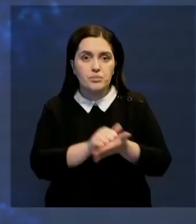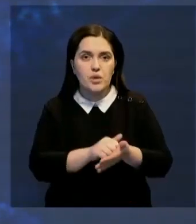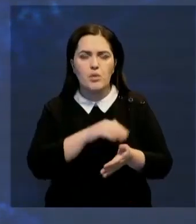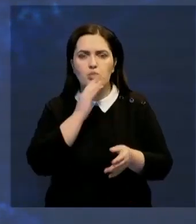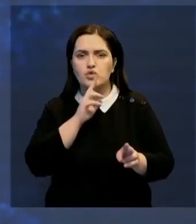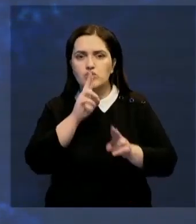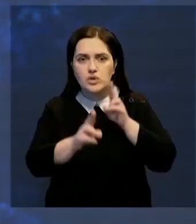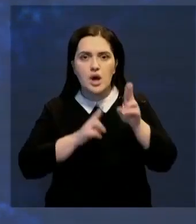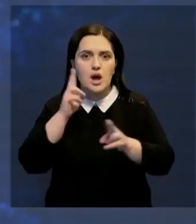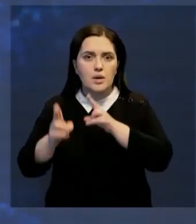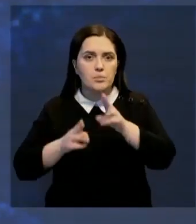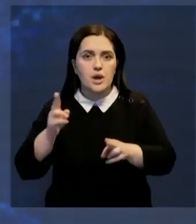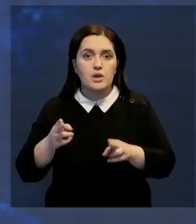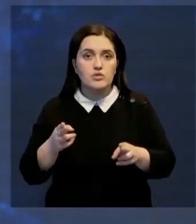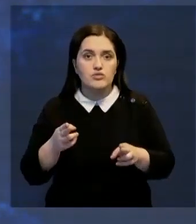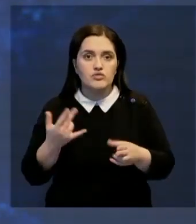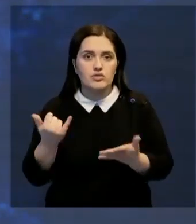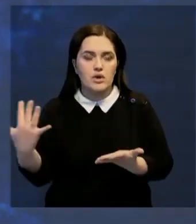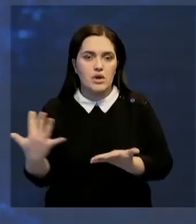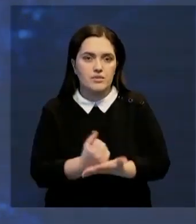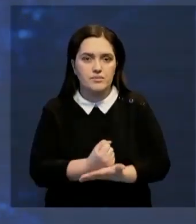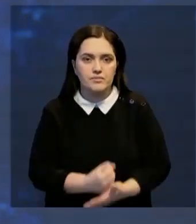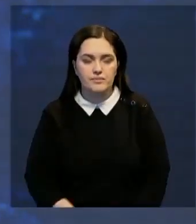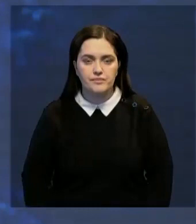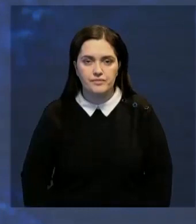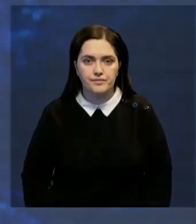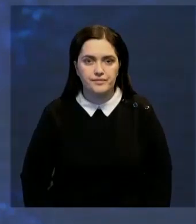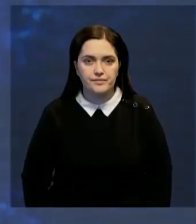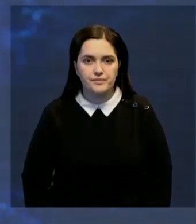обращались в различные инстанции и вот наконец их услышали.